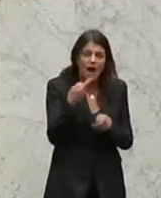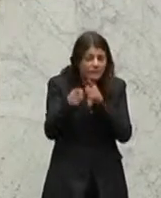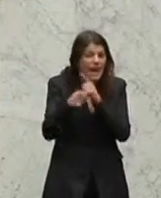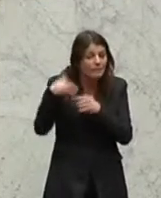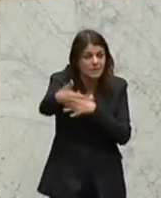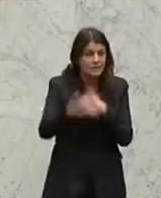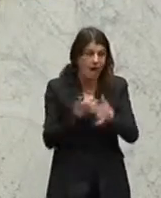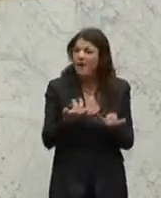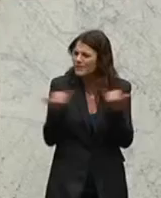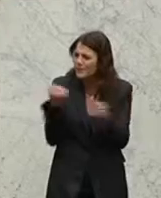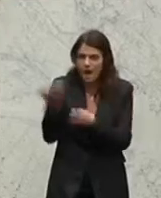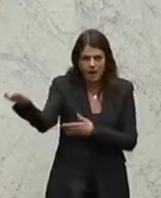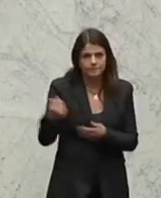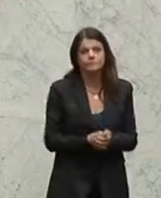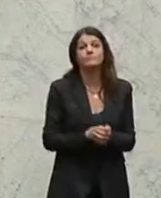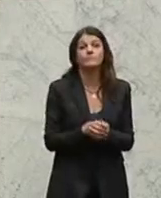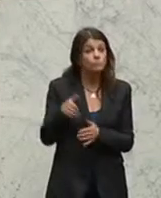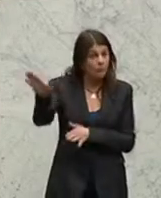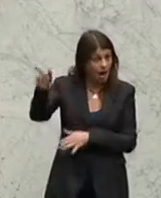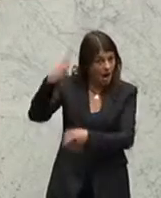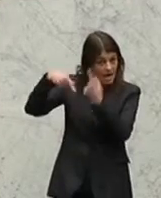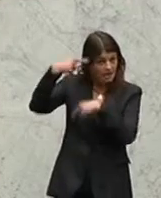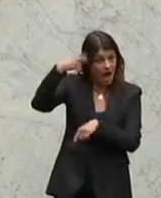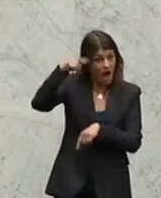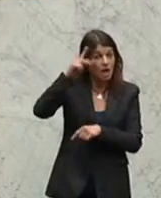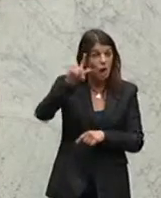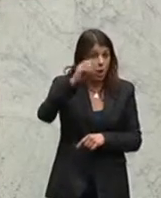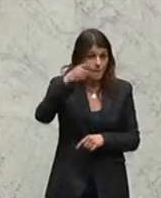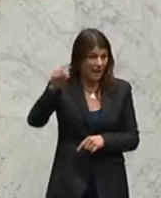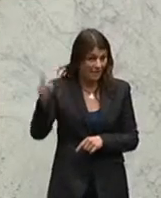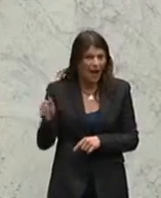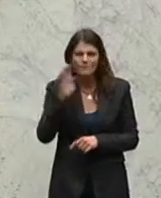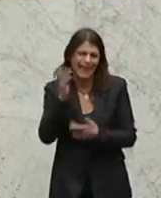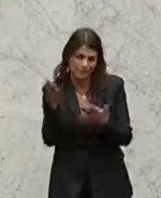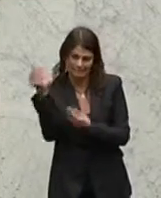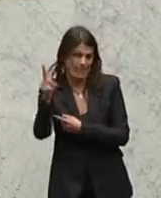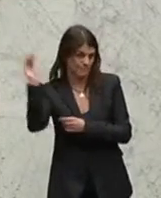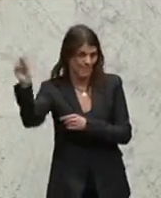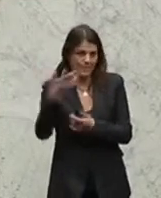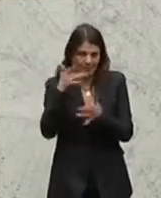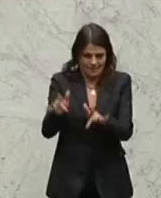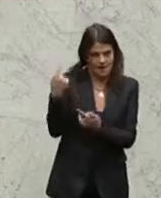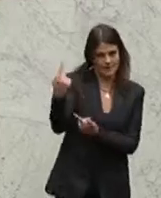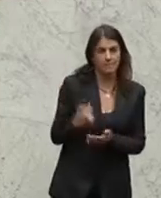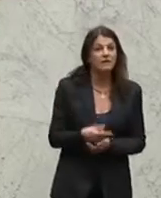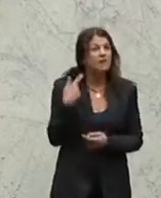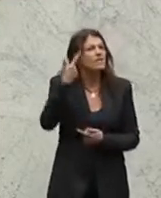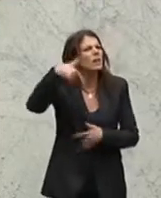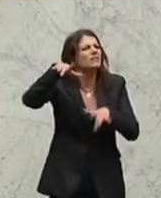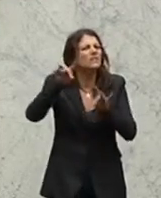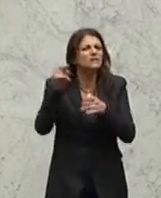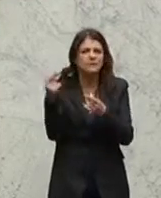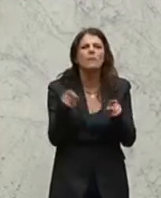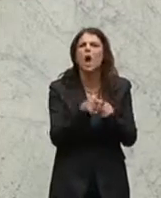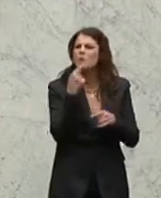Jahren. Und ich erinnere, den Herrn Lobatka, und vielleicht erinnern Sie ihn, weil er jetzt nicht da ist, 2010 haben Sie